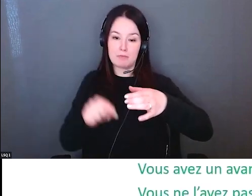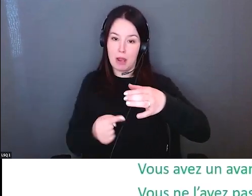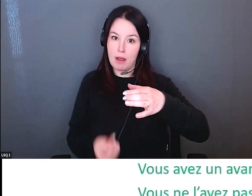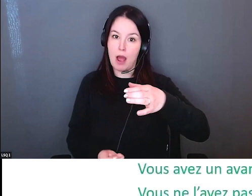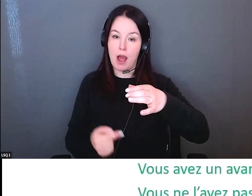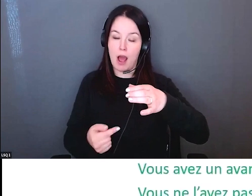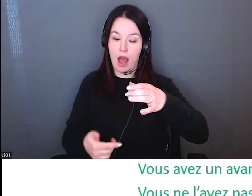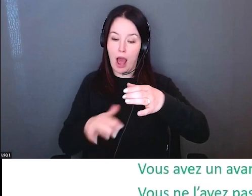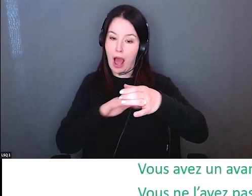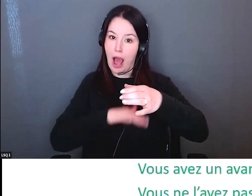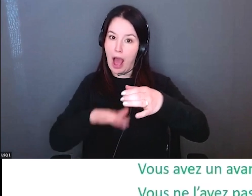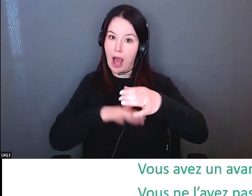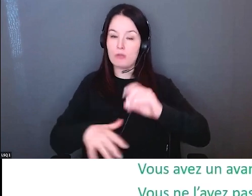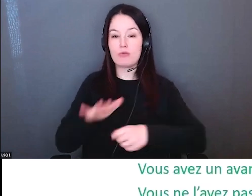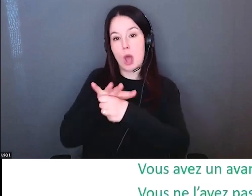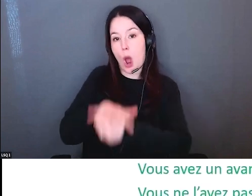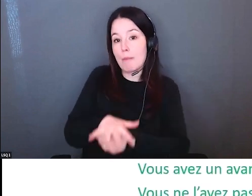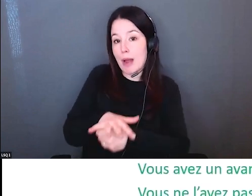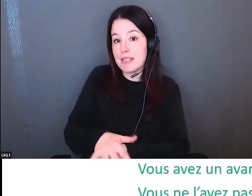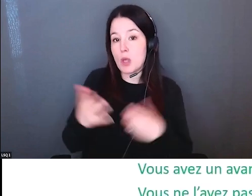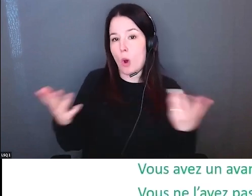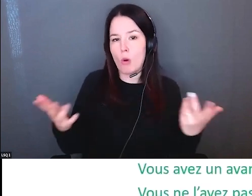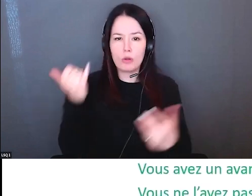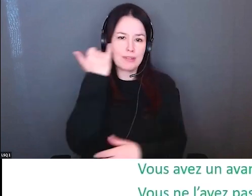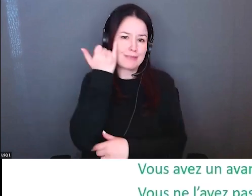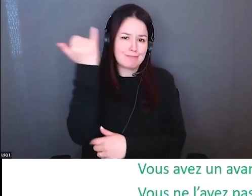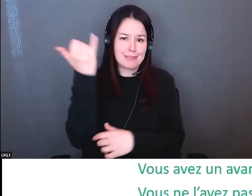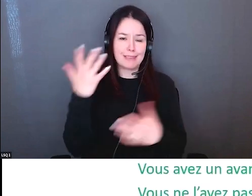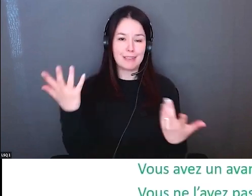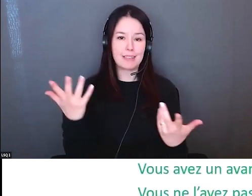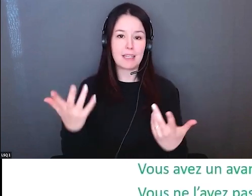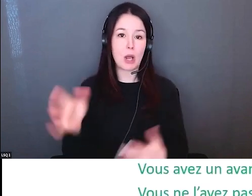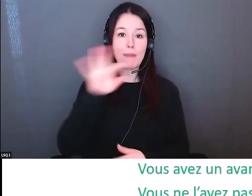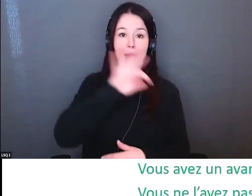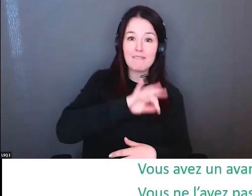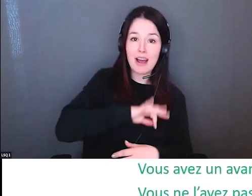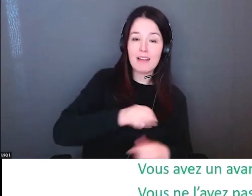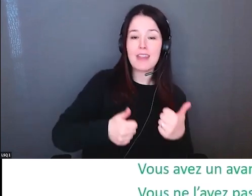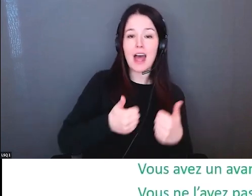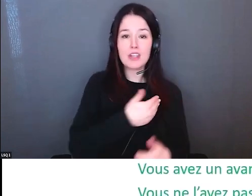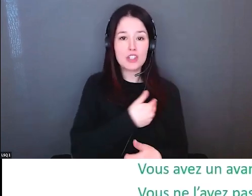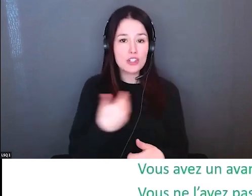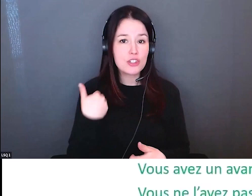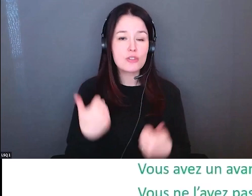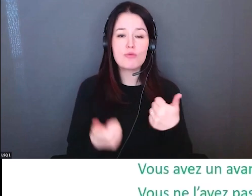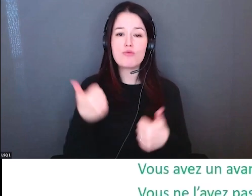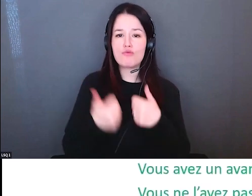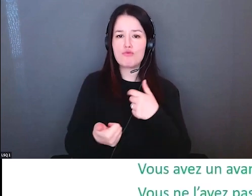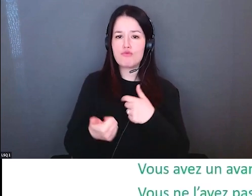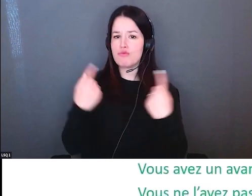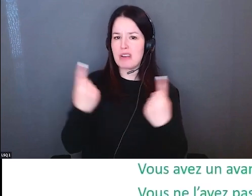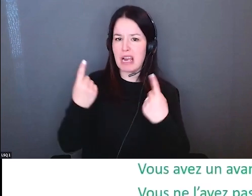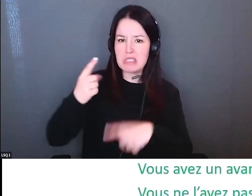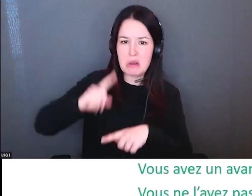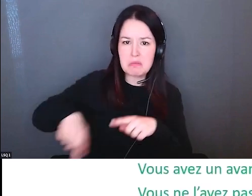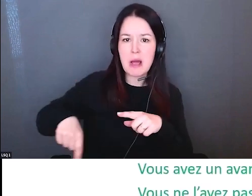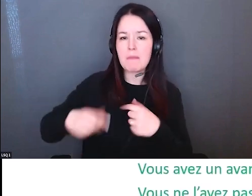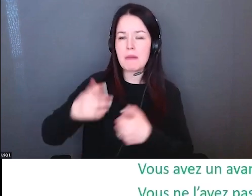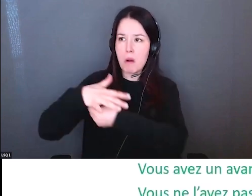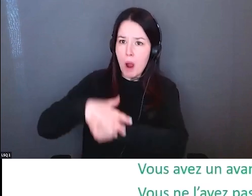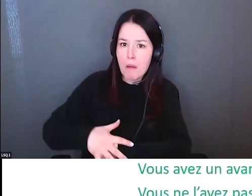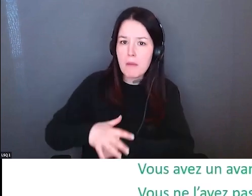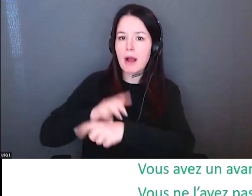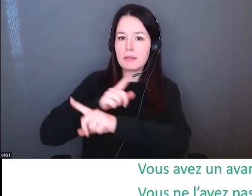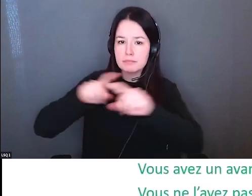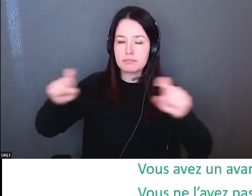comme une personne blanche qui se trouve sur le haut de cette médaille de racisme cela veut dire que j'en tire l